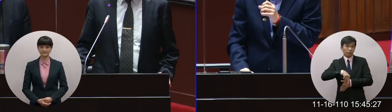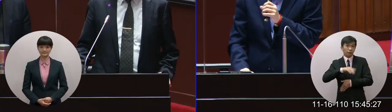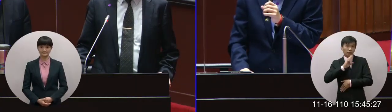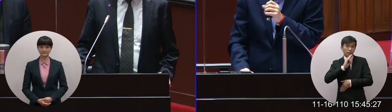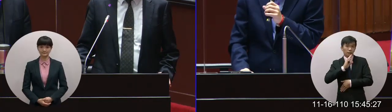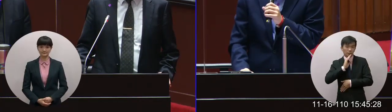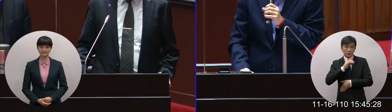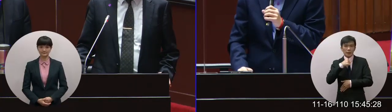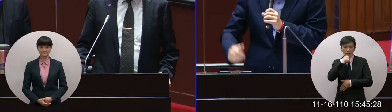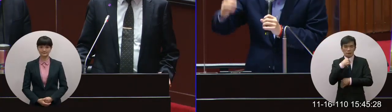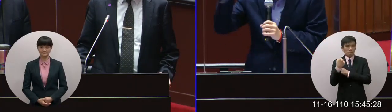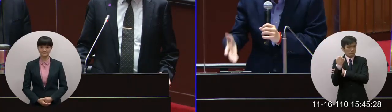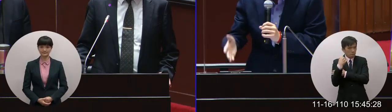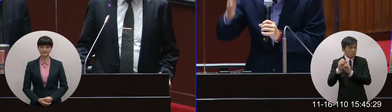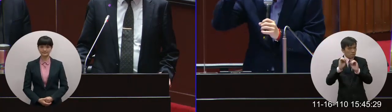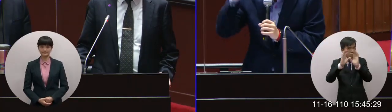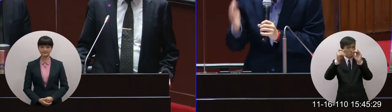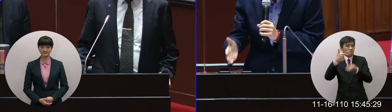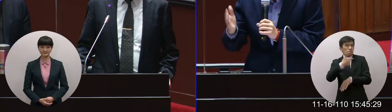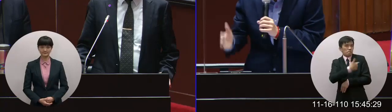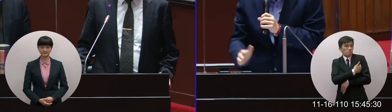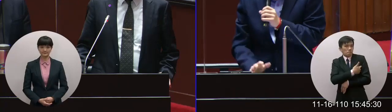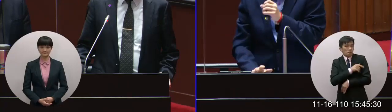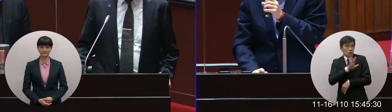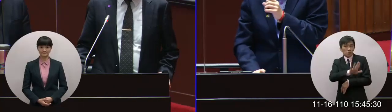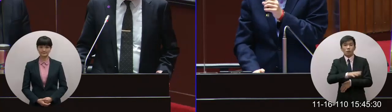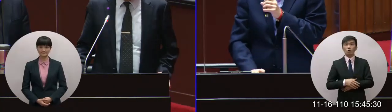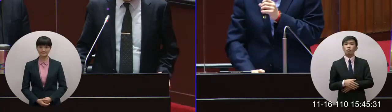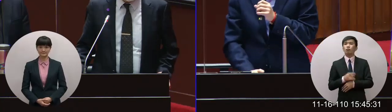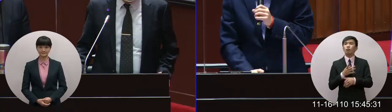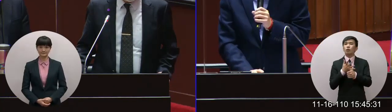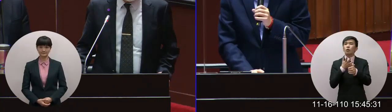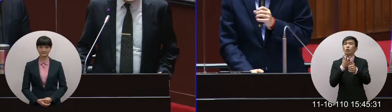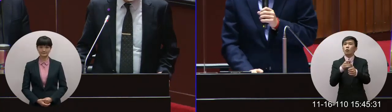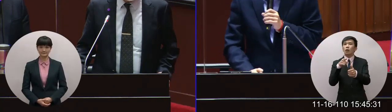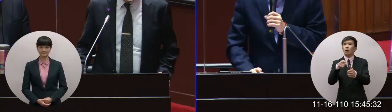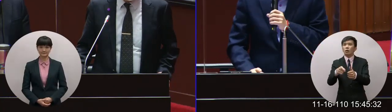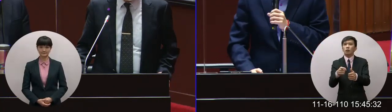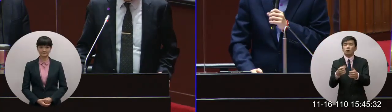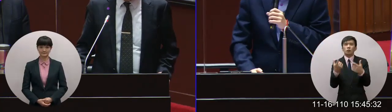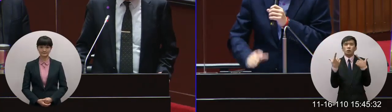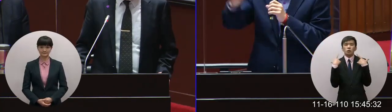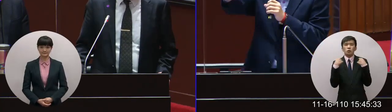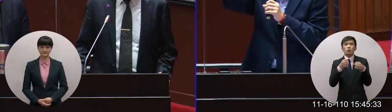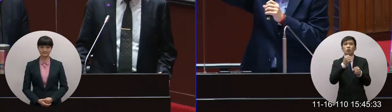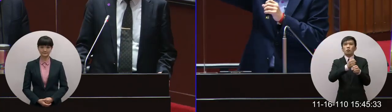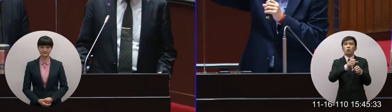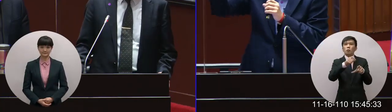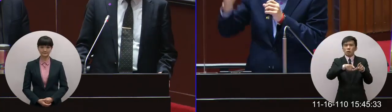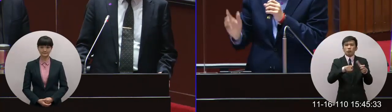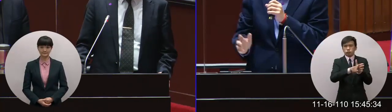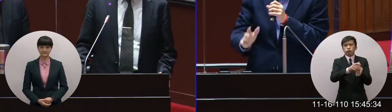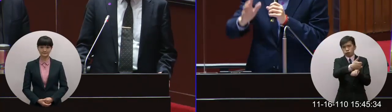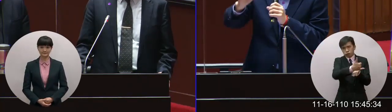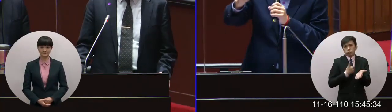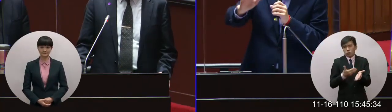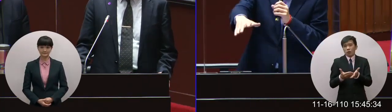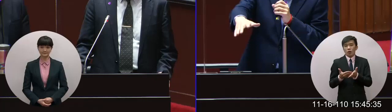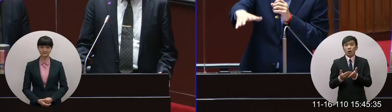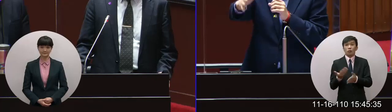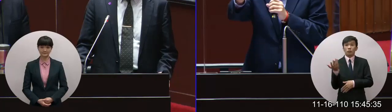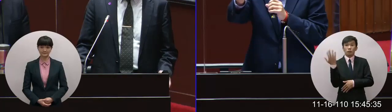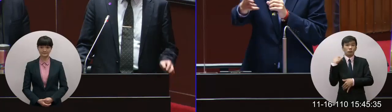很努力來做我就請問一下你這到底有沒有打破產地直送原則因為當時BNT要進的時候